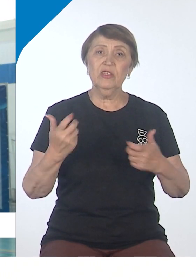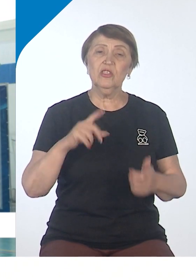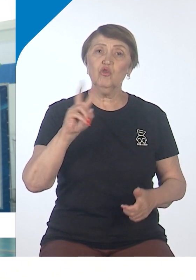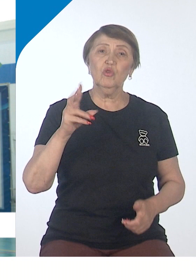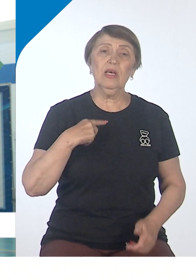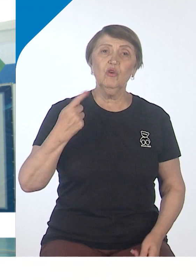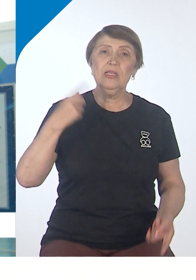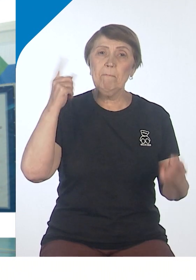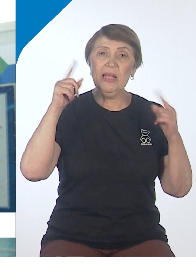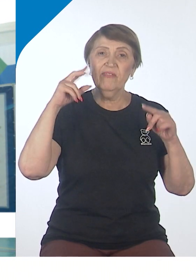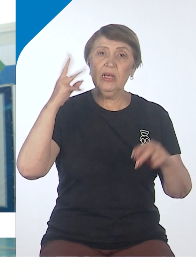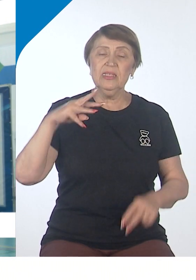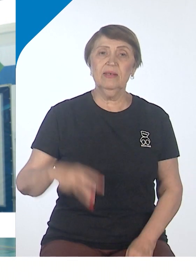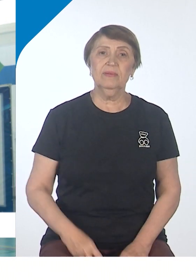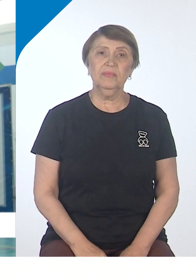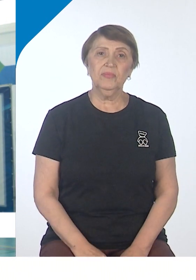Ну,